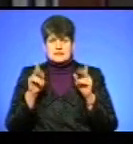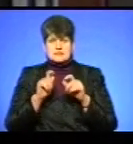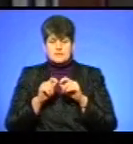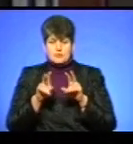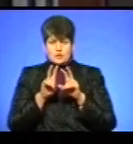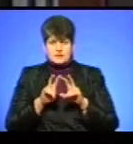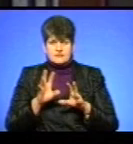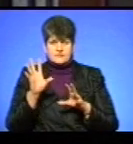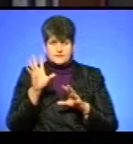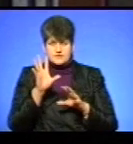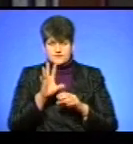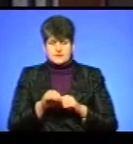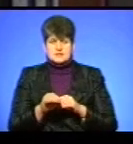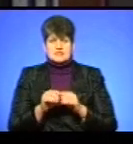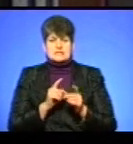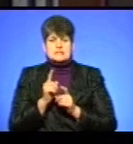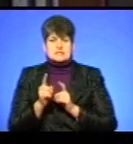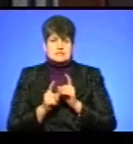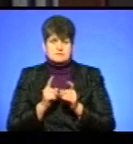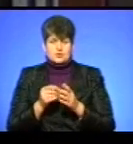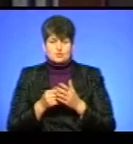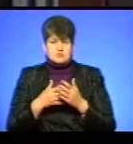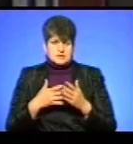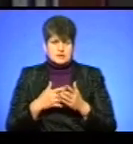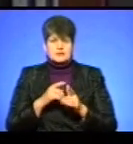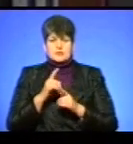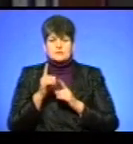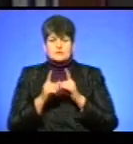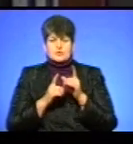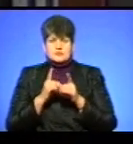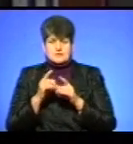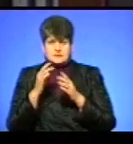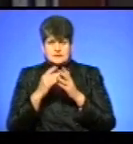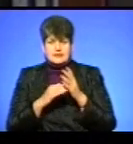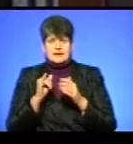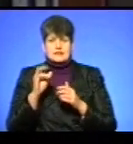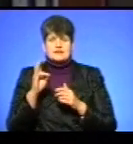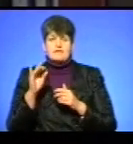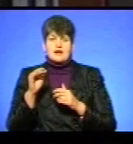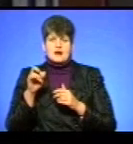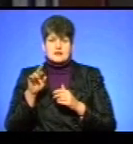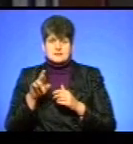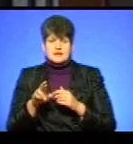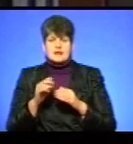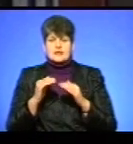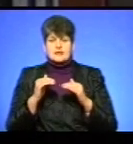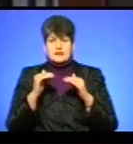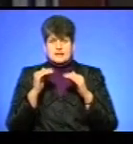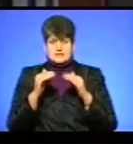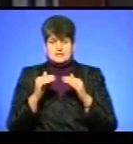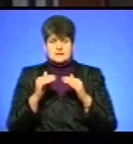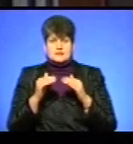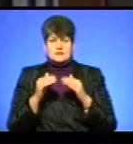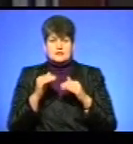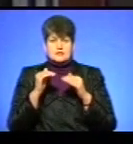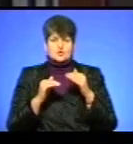ці всі складові, проаналізувавши зміну цін, проаналізувавши індекс інфляції, ріст індексу споживців